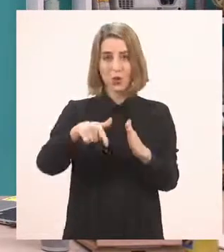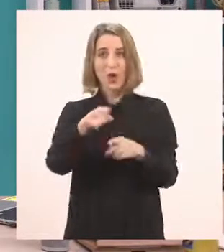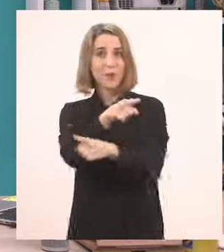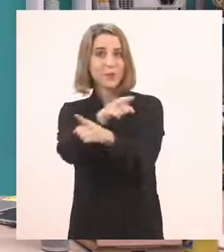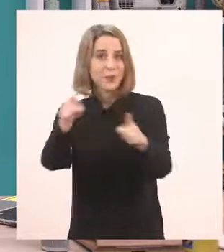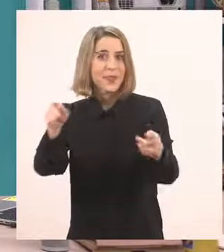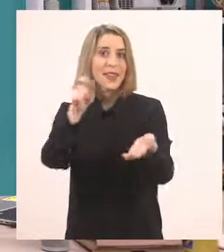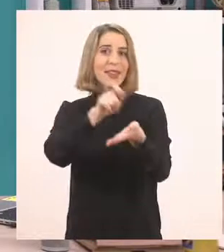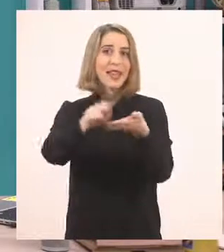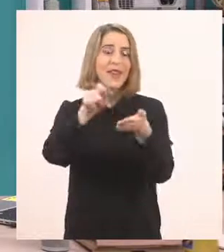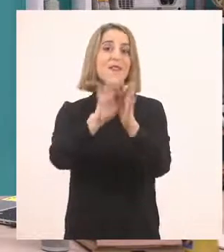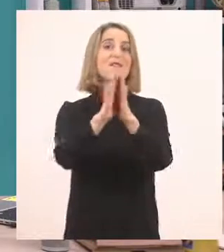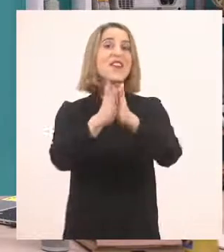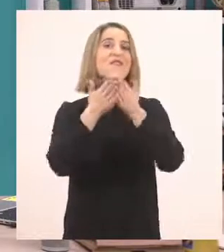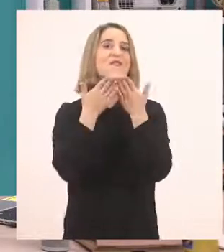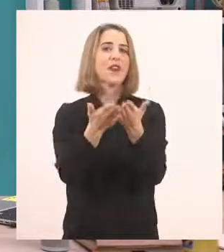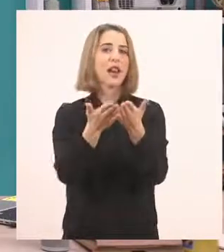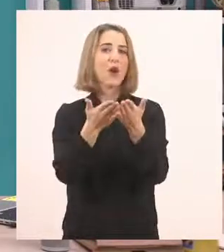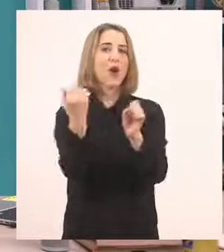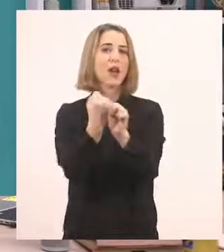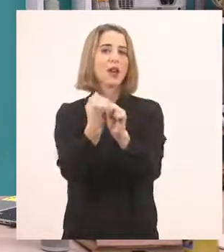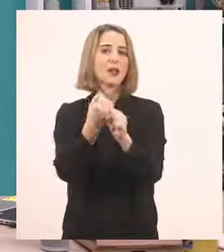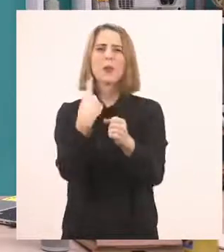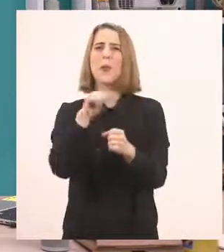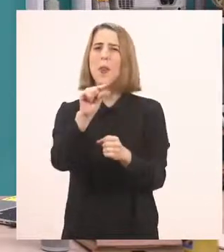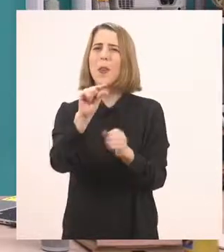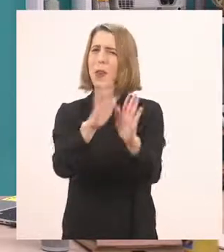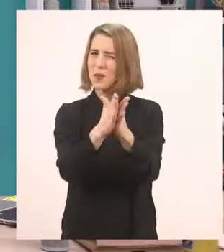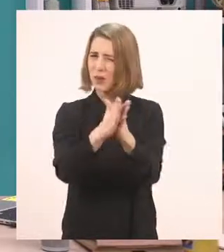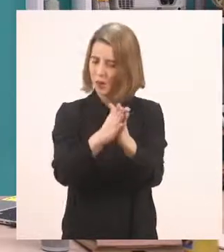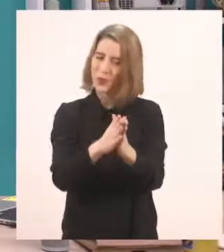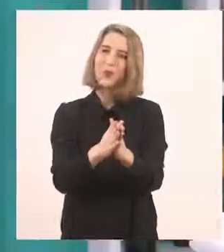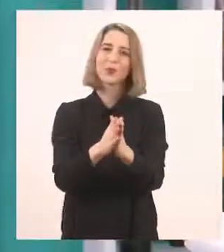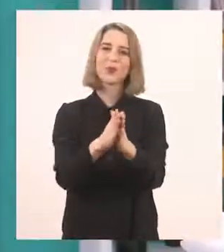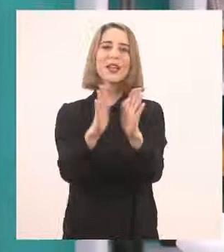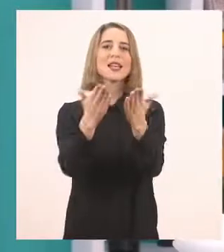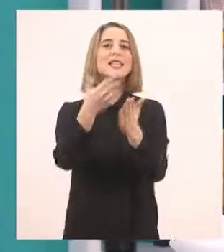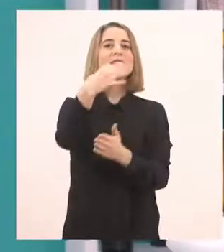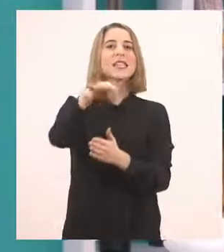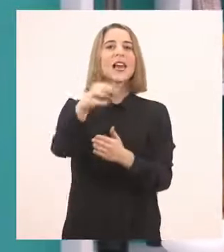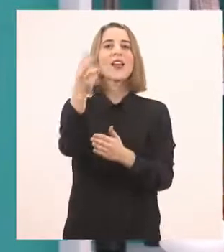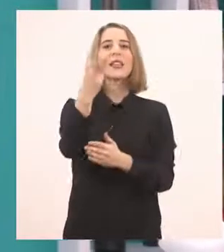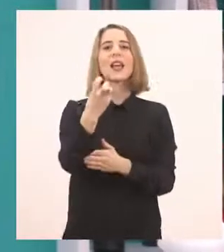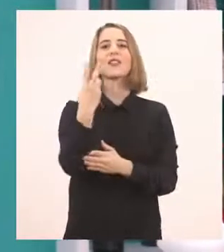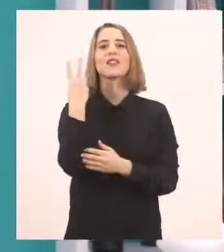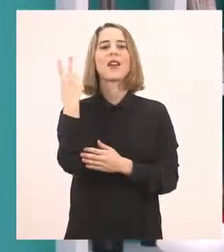τετράδιο εργασιών, δηλαδή το λεπτό μας. Αυτό εδώ, έτσι. Θα ανοίξετε στη σελίδα 32.